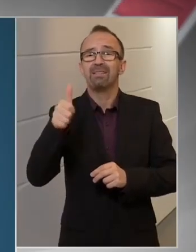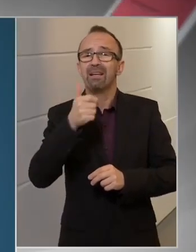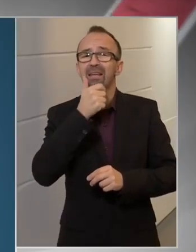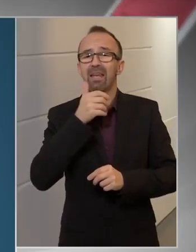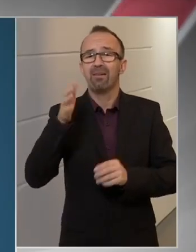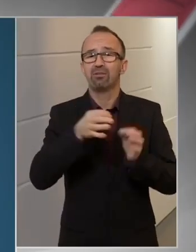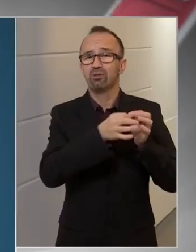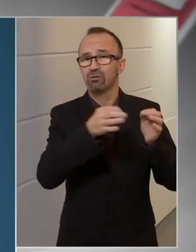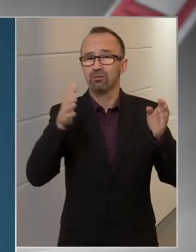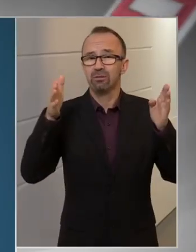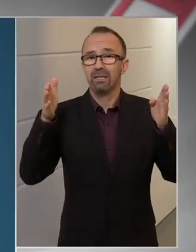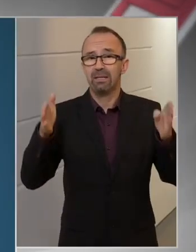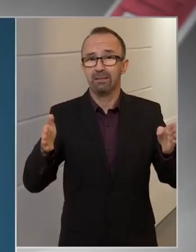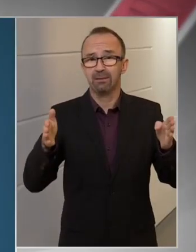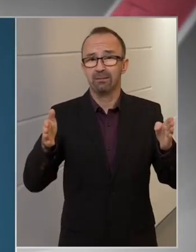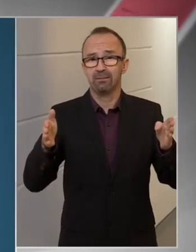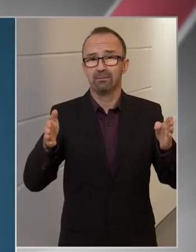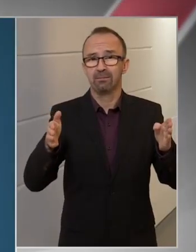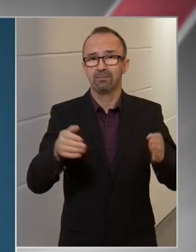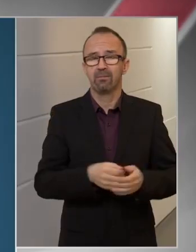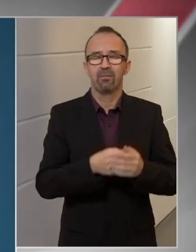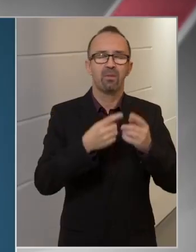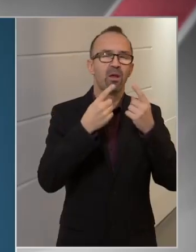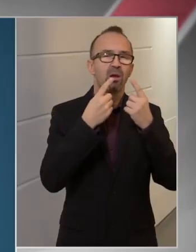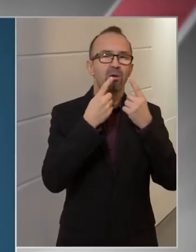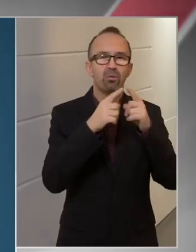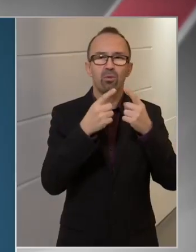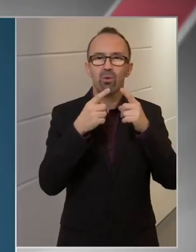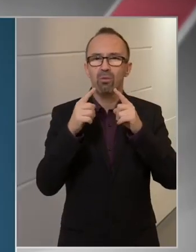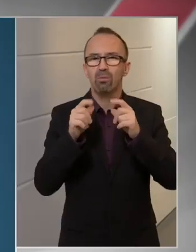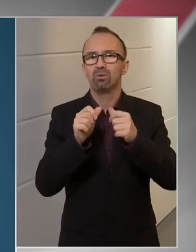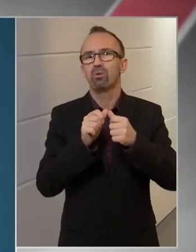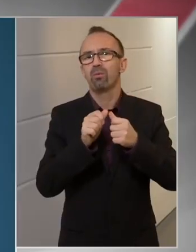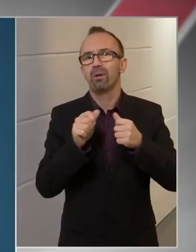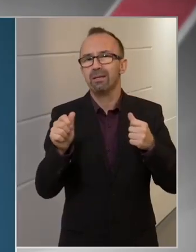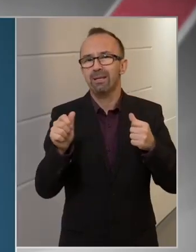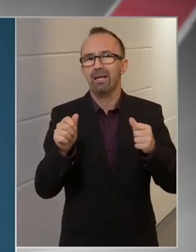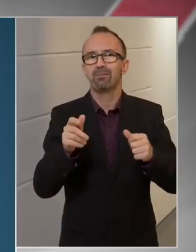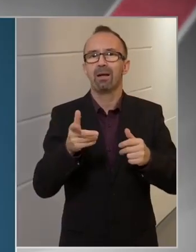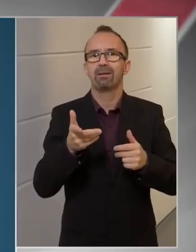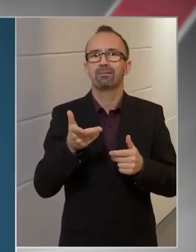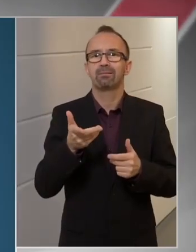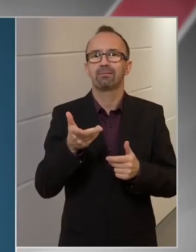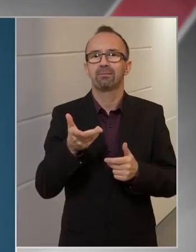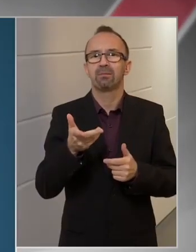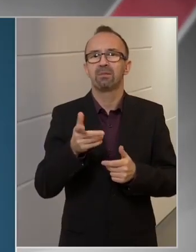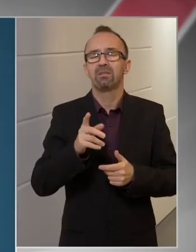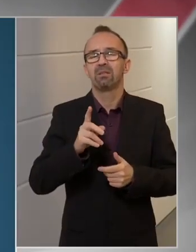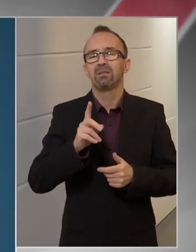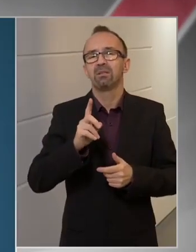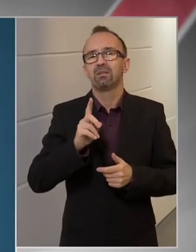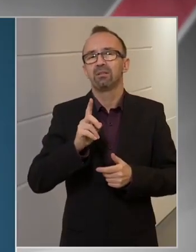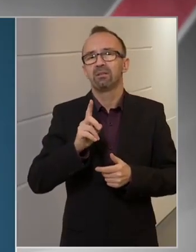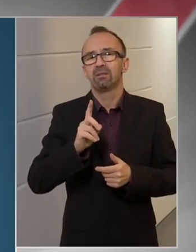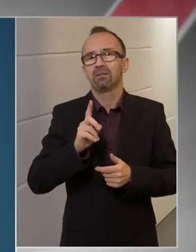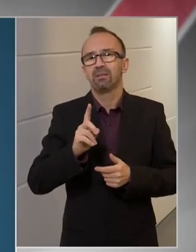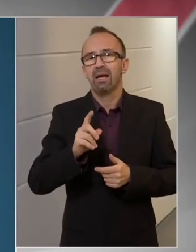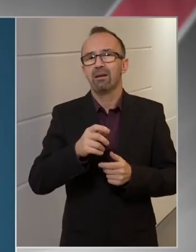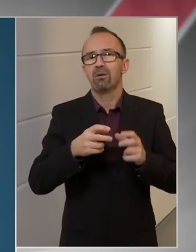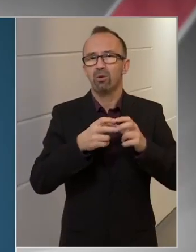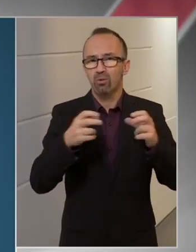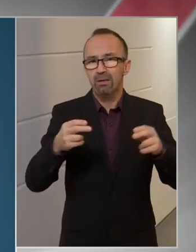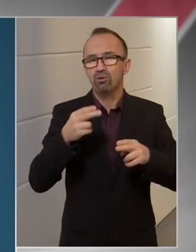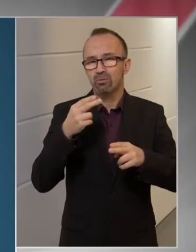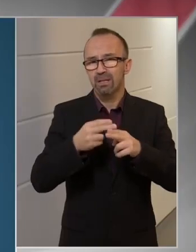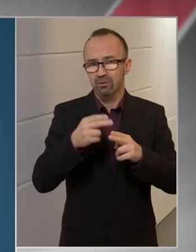korig terjed. Ez különböző mértékben érintettek, de krónikus